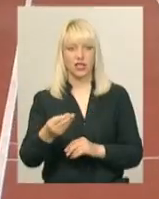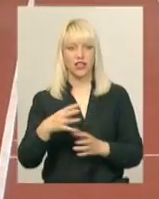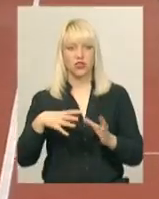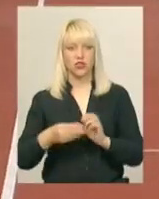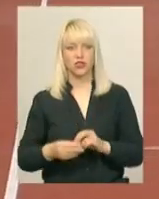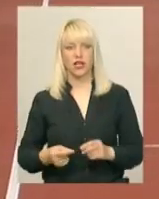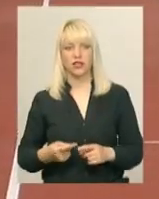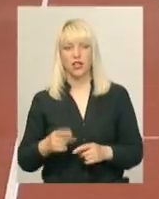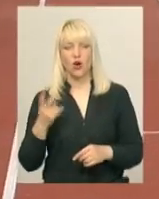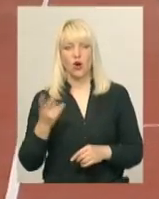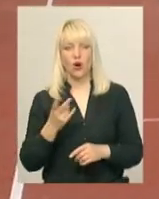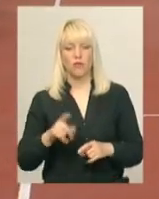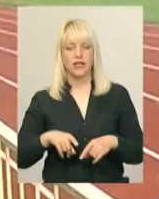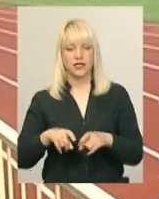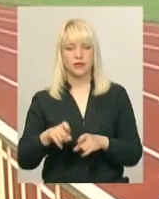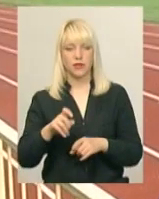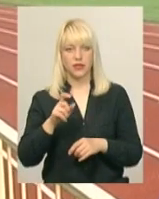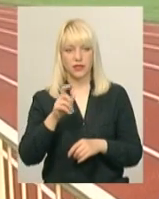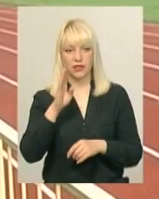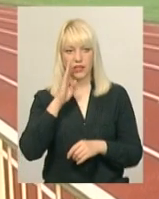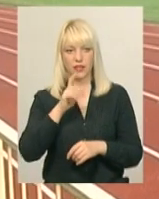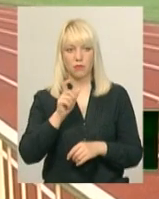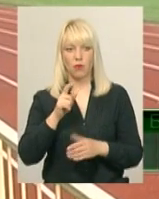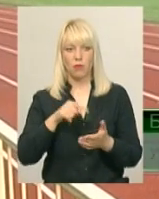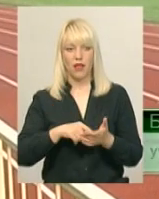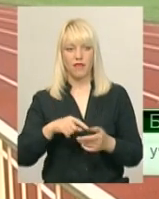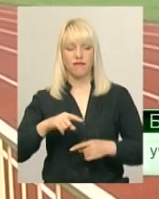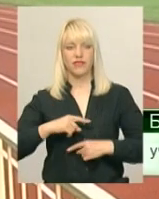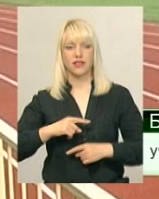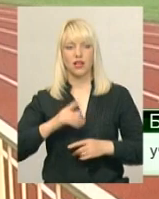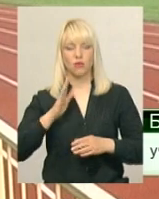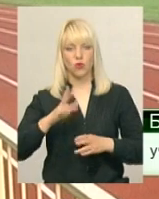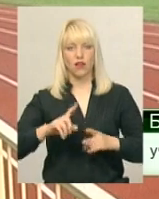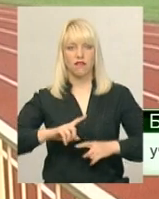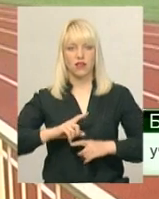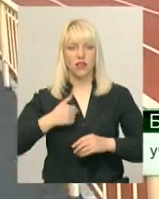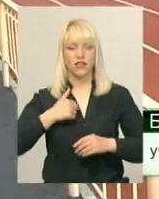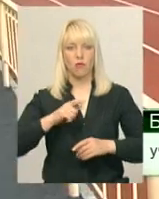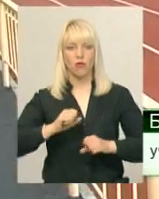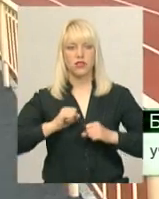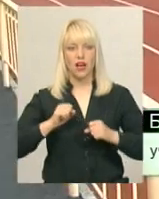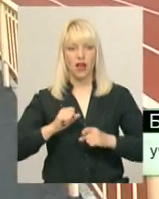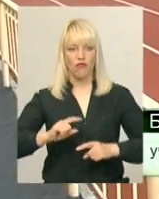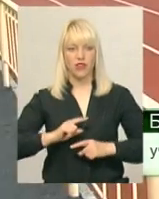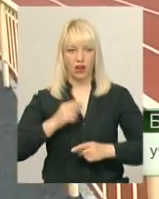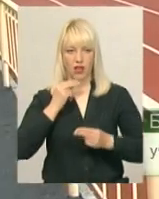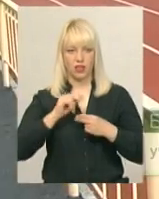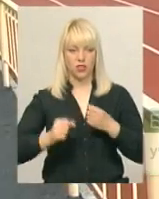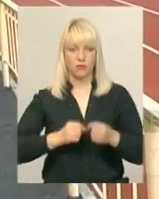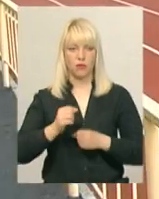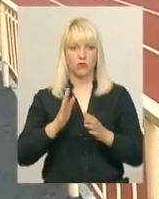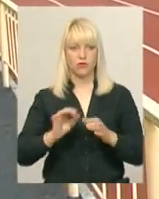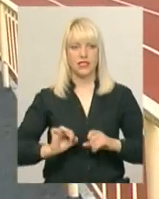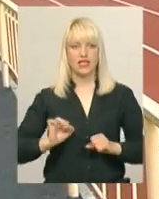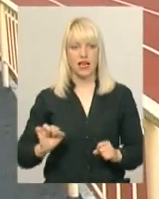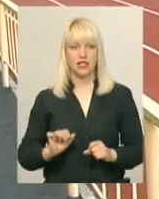Обидва спринтери потрапили до фіналу. Буде ще фінал. Я думаю, у фіналі постараюсь краще пробігти. Будемо старатись добре бігти,